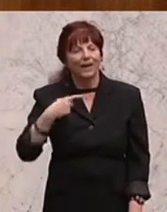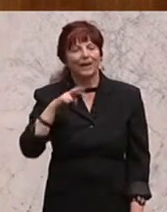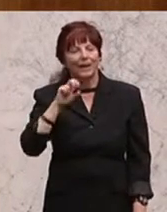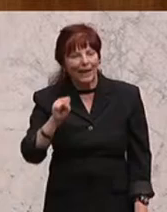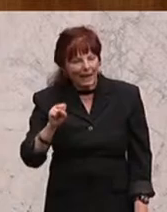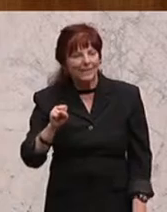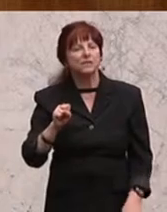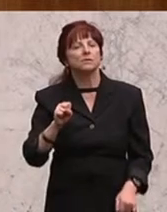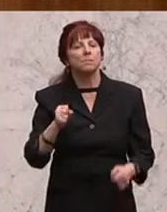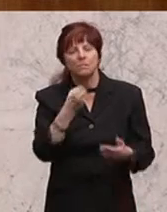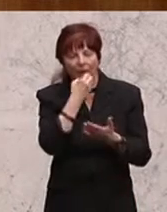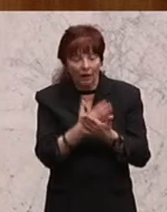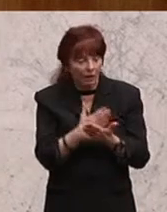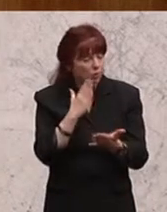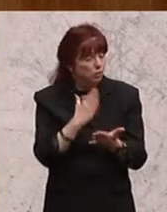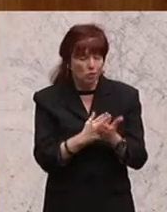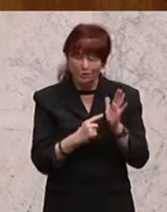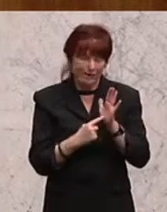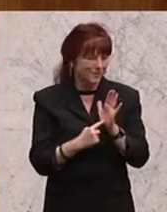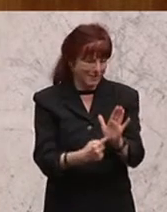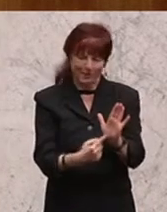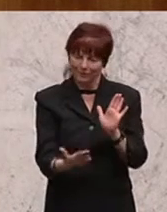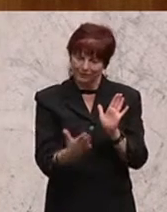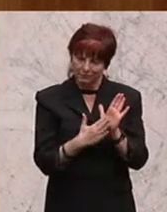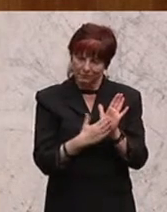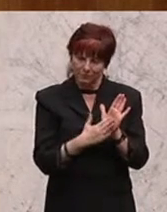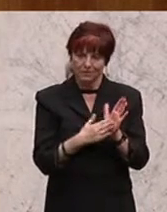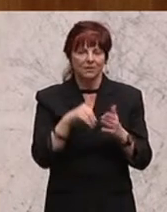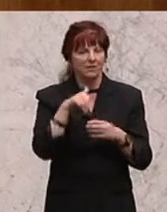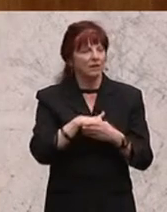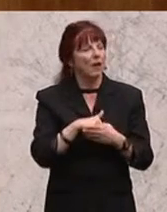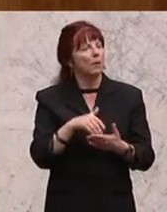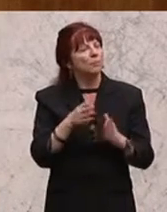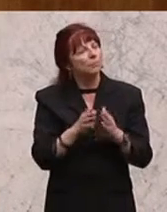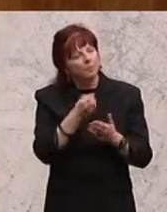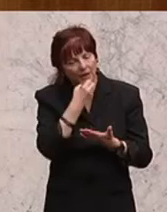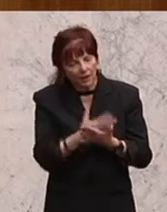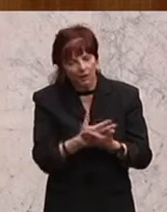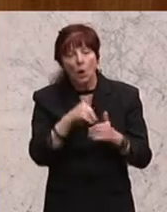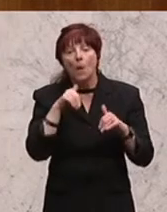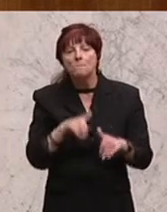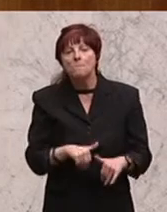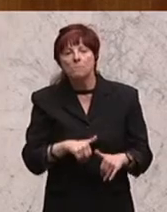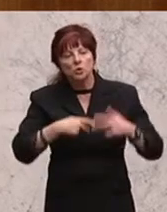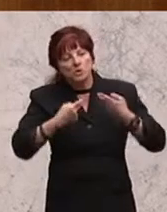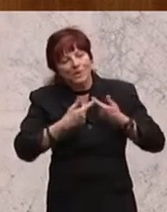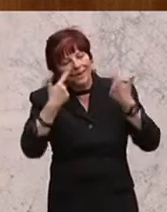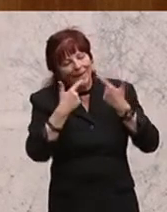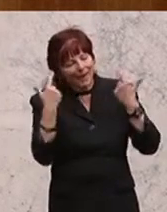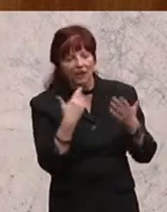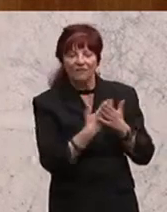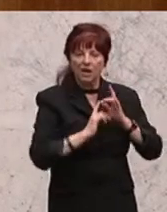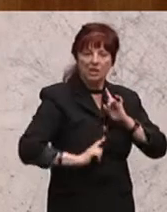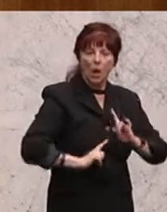Frau Dr. Gries ganz klar dargelegt. Und es ist zu klären und das macht dann der Untersuchungsausschuss, was die Motive hinter